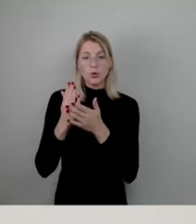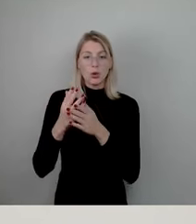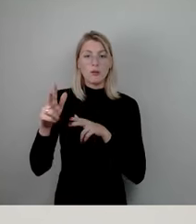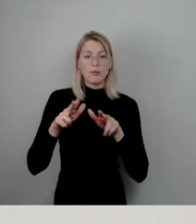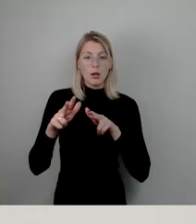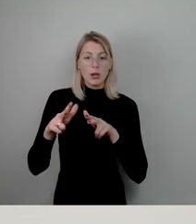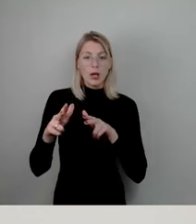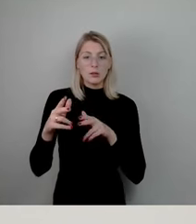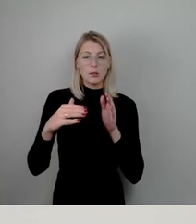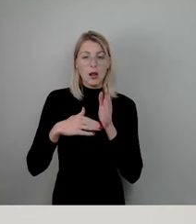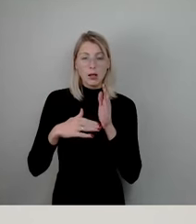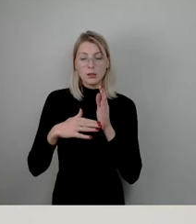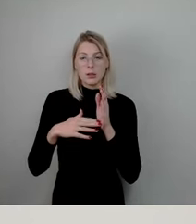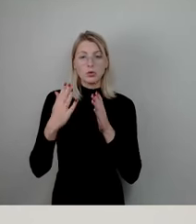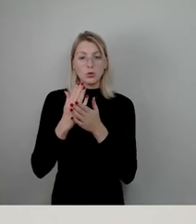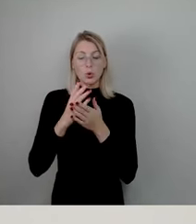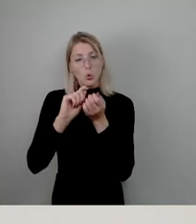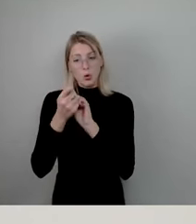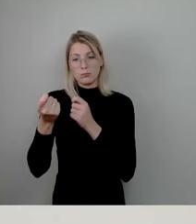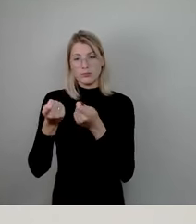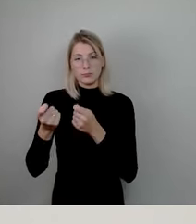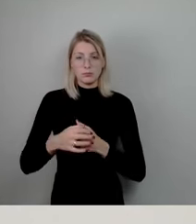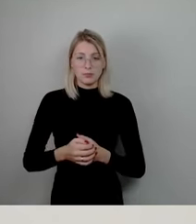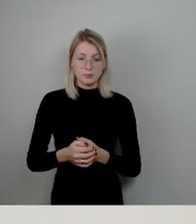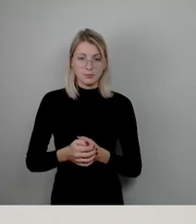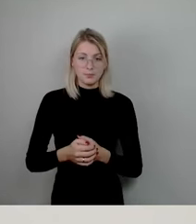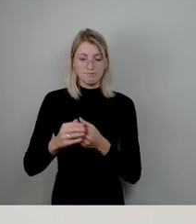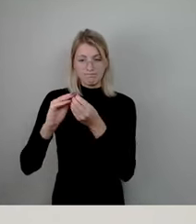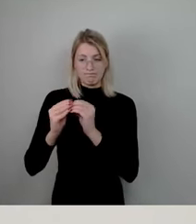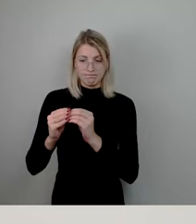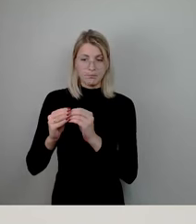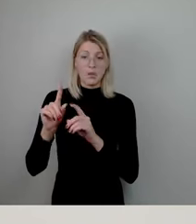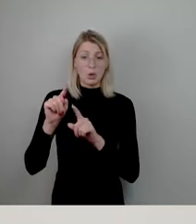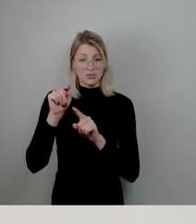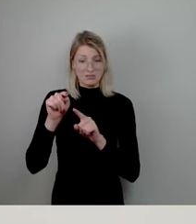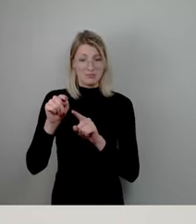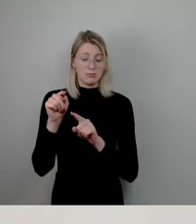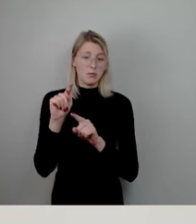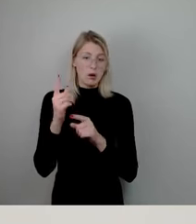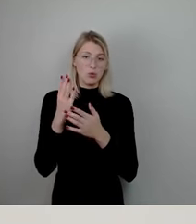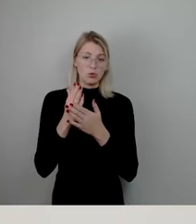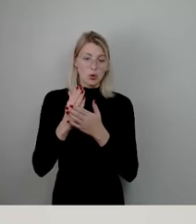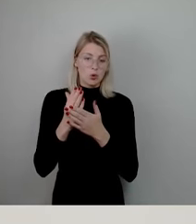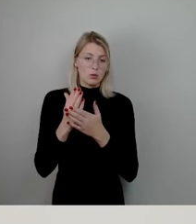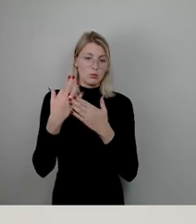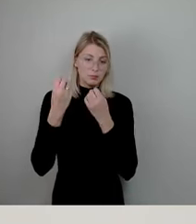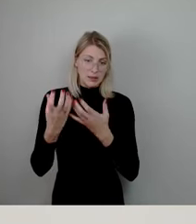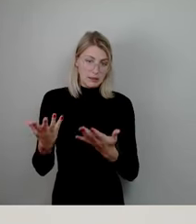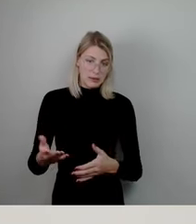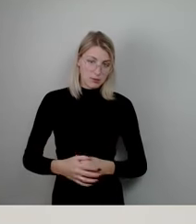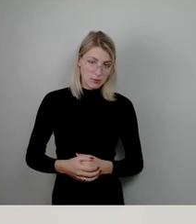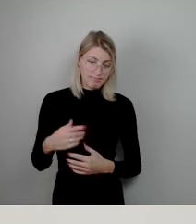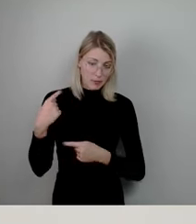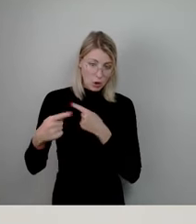umprogrammiert werden. Also auch das findet an der Stelle statt. Und ansonsten will ich nochmal